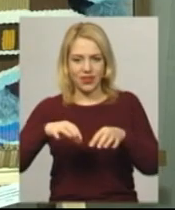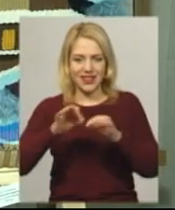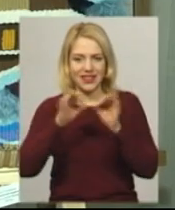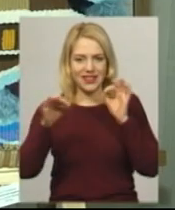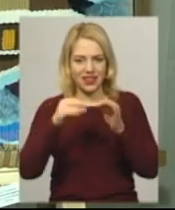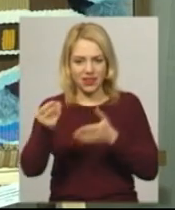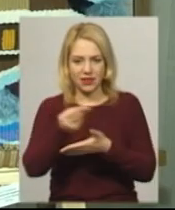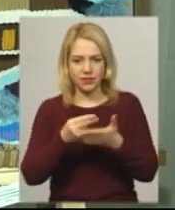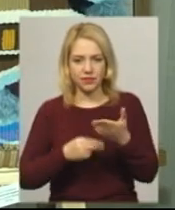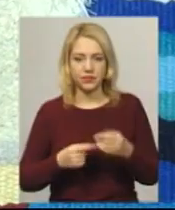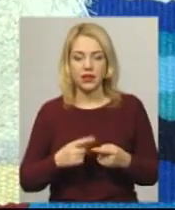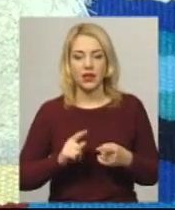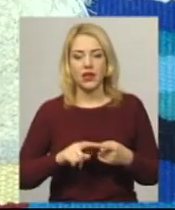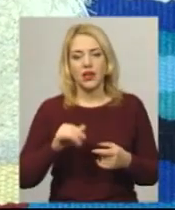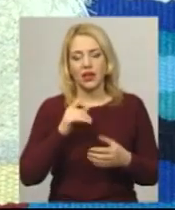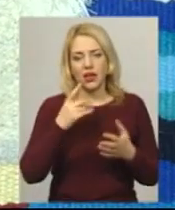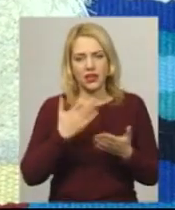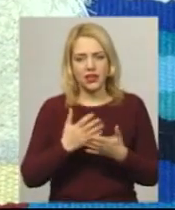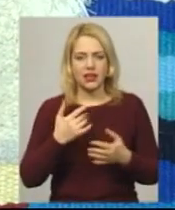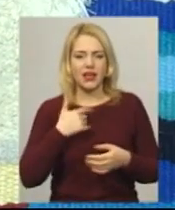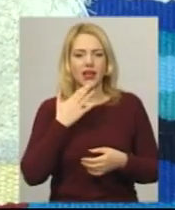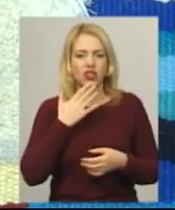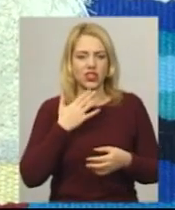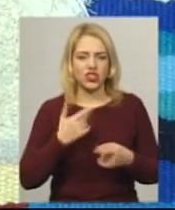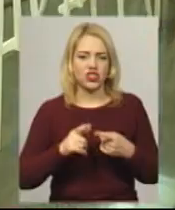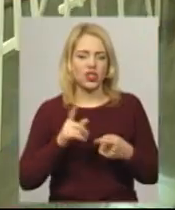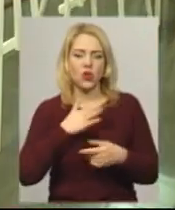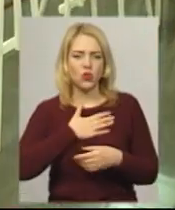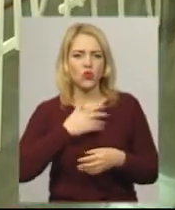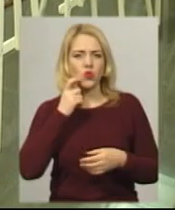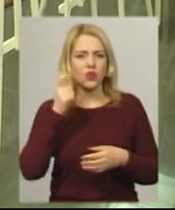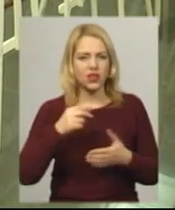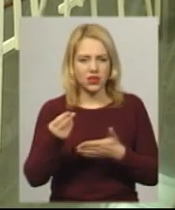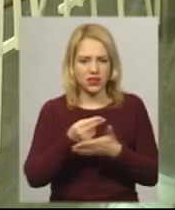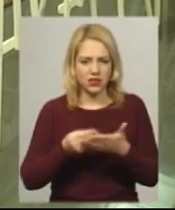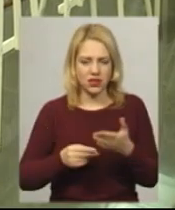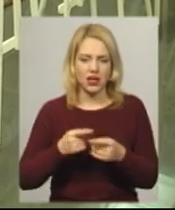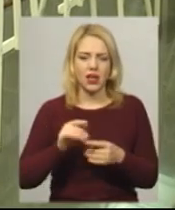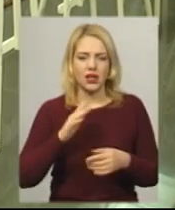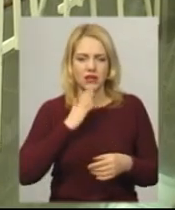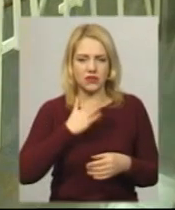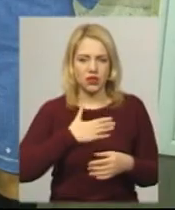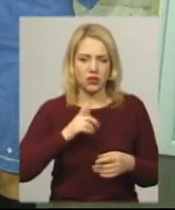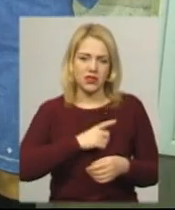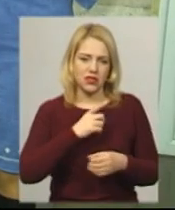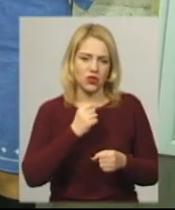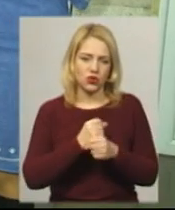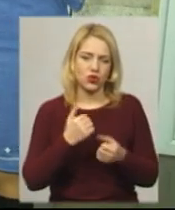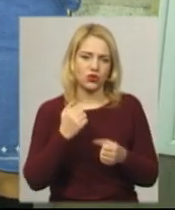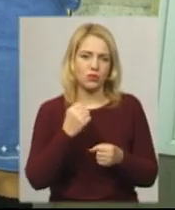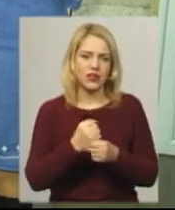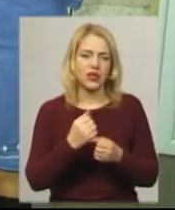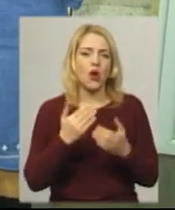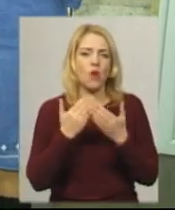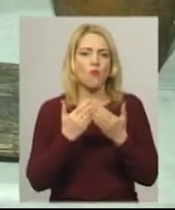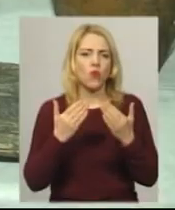Відображає на своїх гоболенах, ткаляють нічні сюжети. Каже, любить все українське і планує створити в своїй майстерні в Чагарівці музей старожитностей. Про